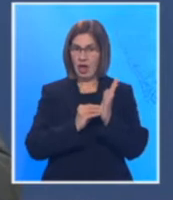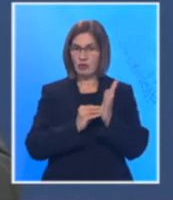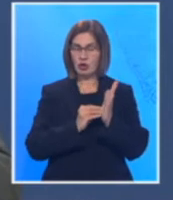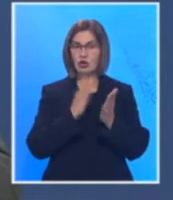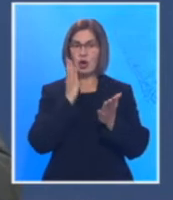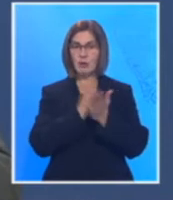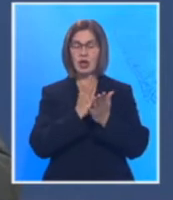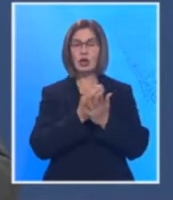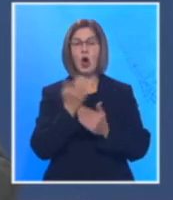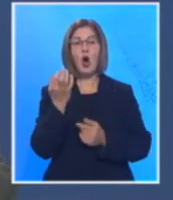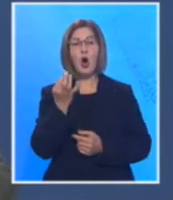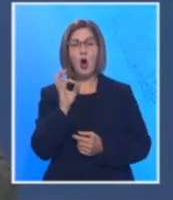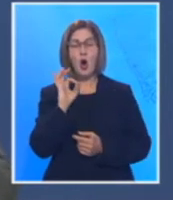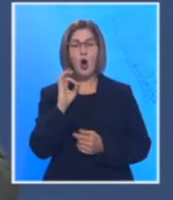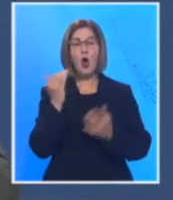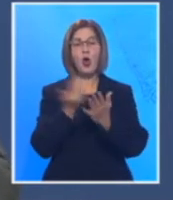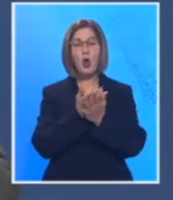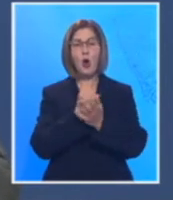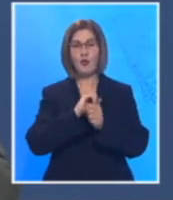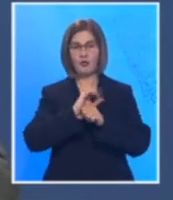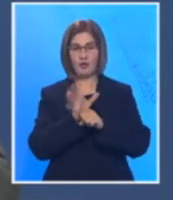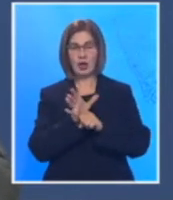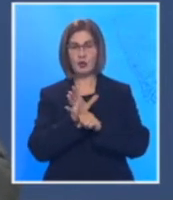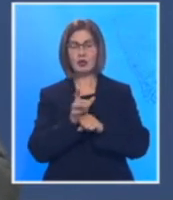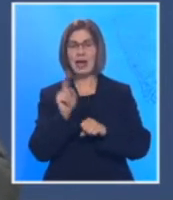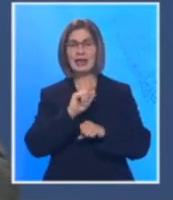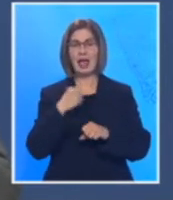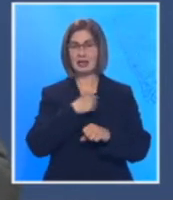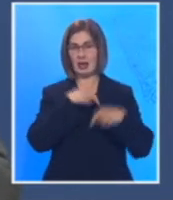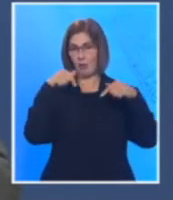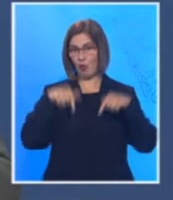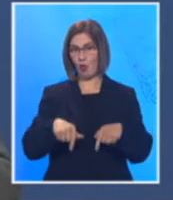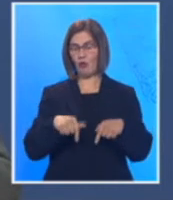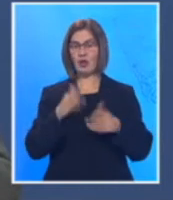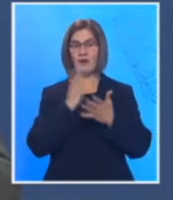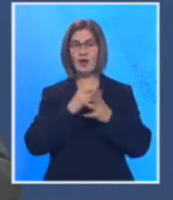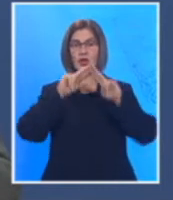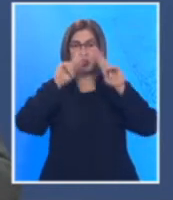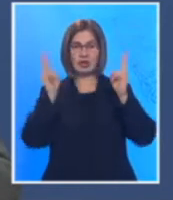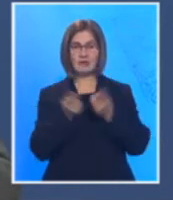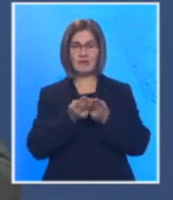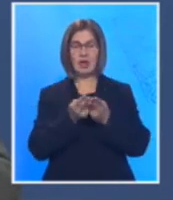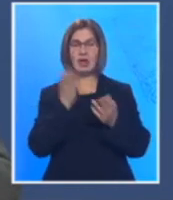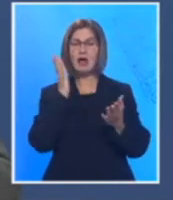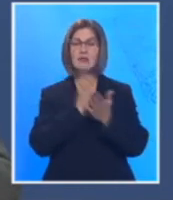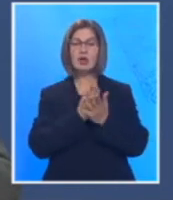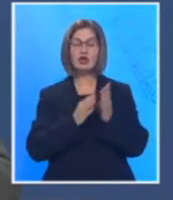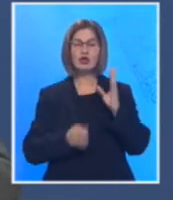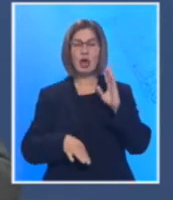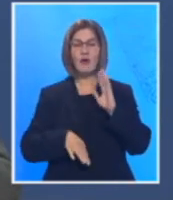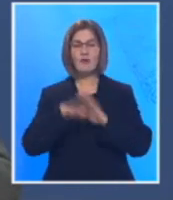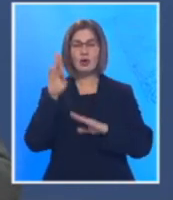virusu, ne samo ovde kod nas, nego i iz čitavog sveta i biće mnogo više